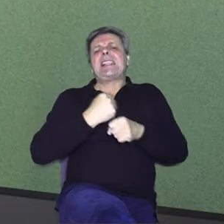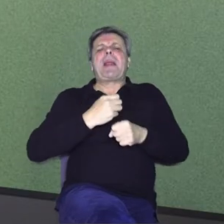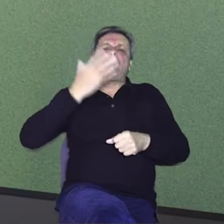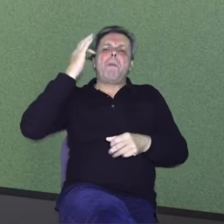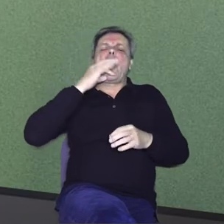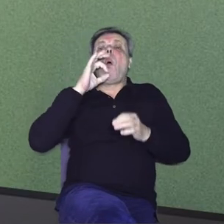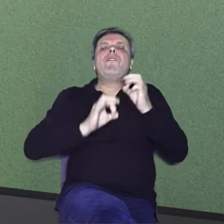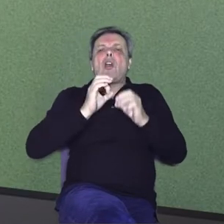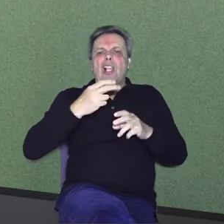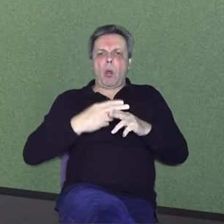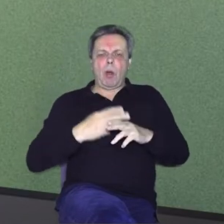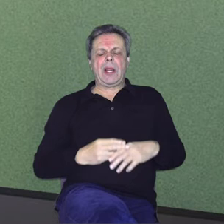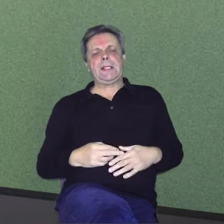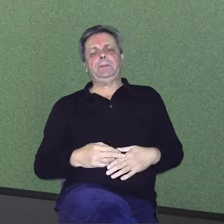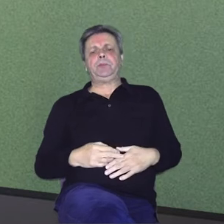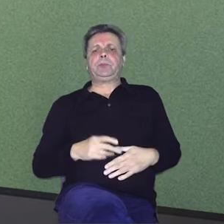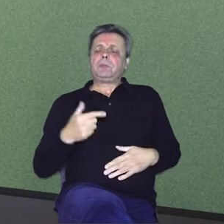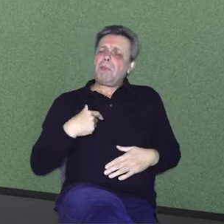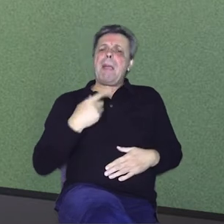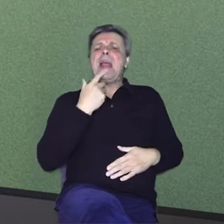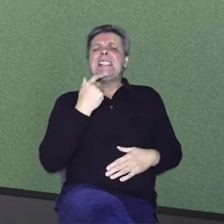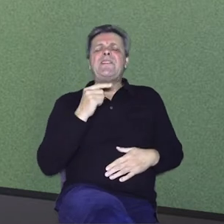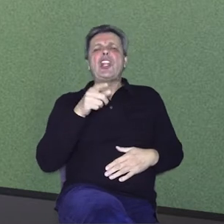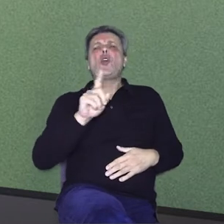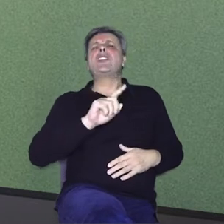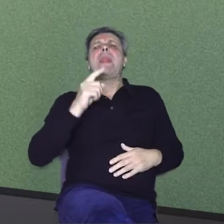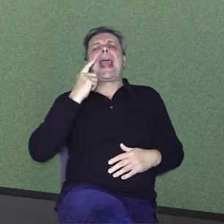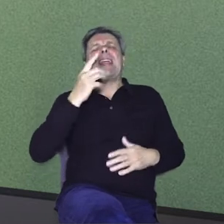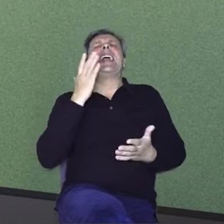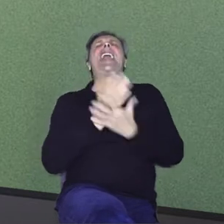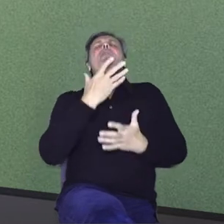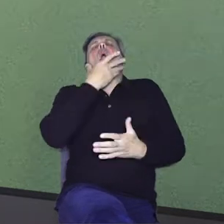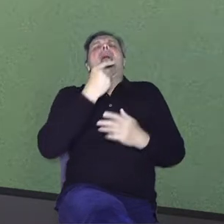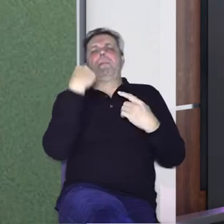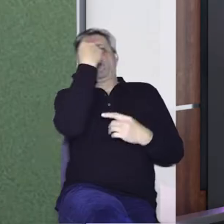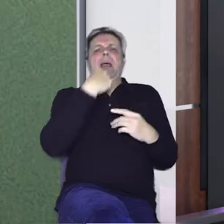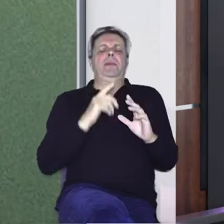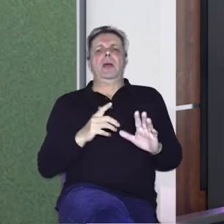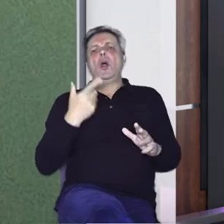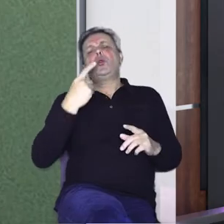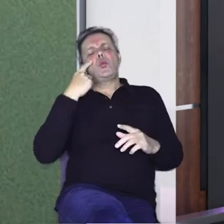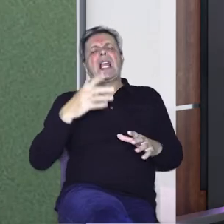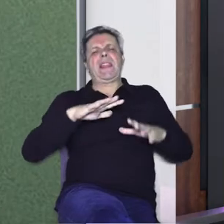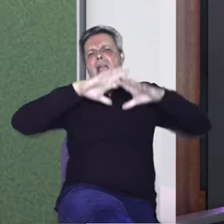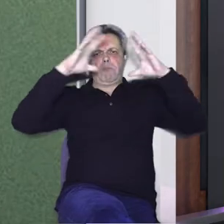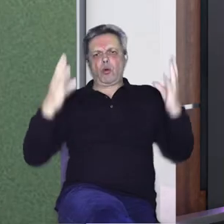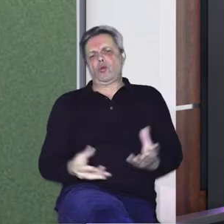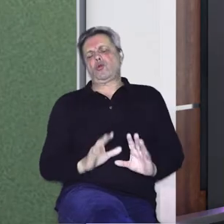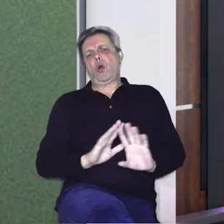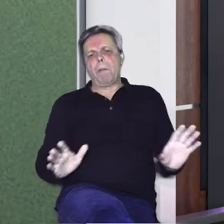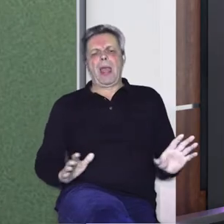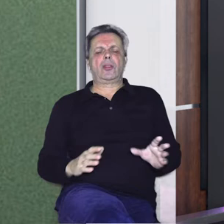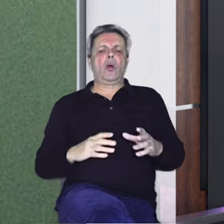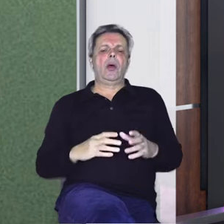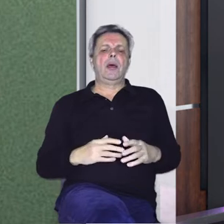mistera turizma Hrvatske mi se sviđa što se ne gleda samo na ljepotu. Tako je, tu se gleda na apsolutno cijelu granu, odnosno,